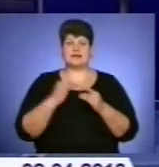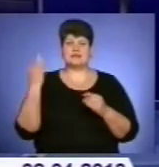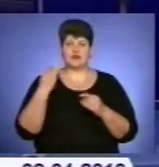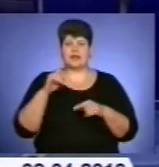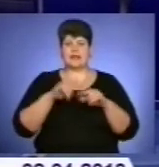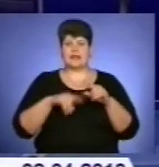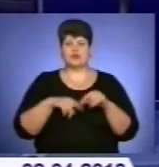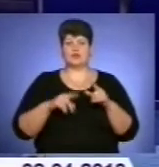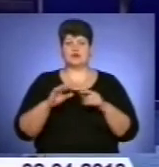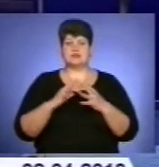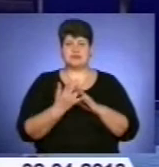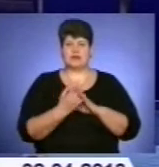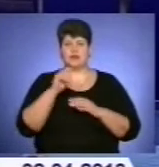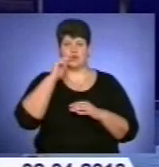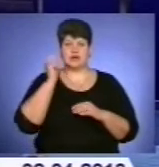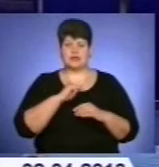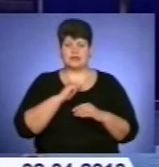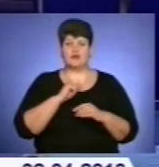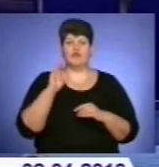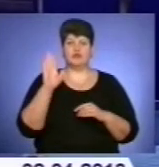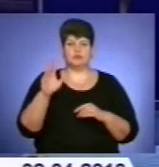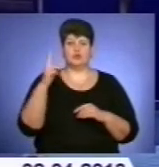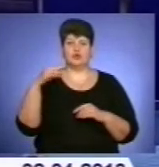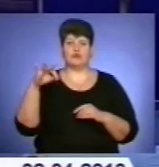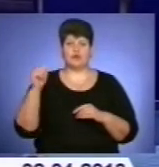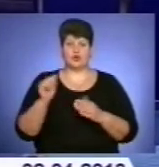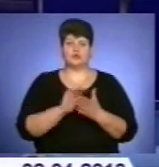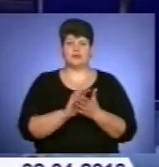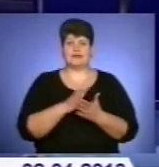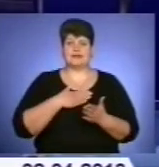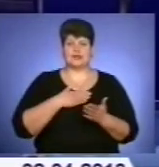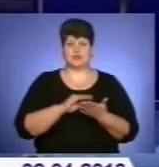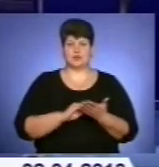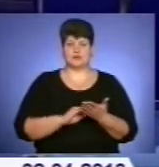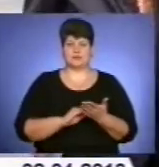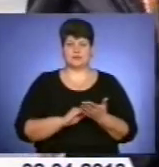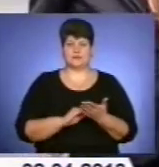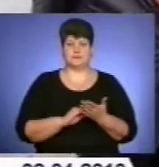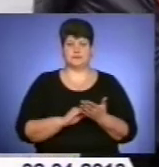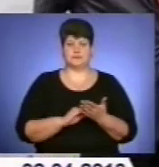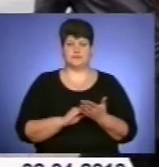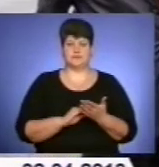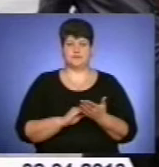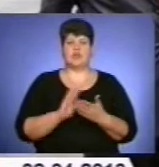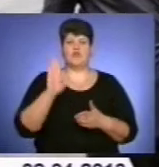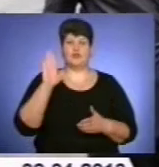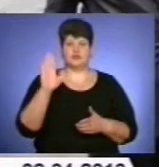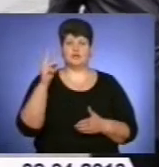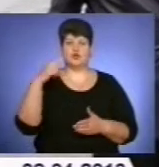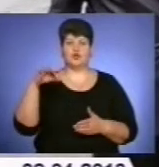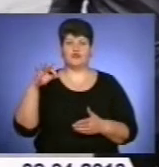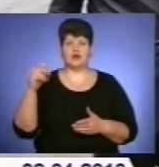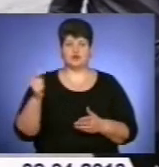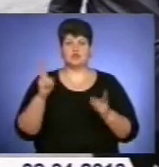села, а й України. З Володимиром Довганюком познайомилися наші кореспонденти. З Володимиром Довганюком